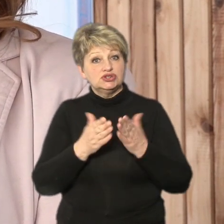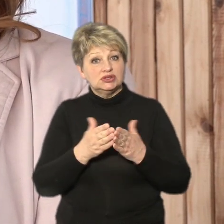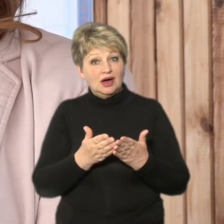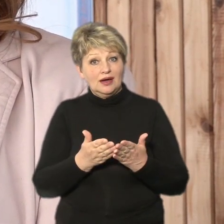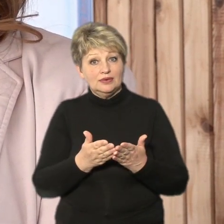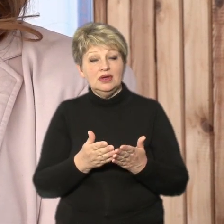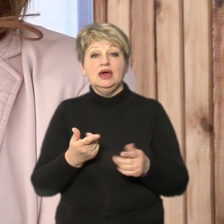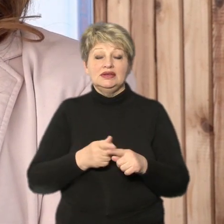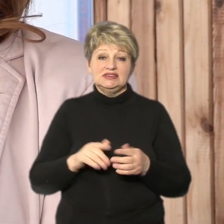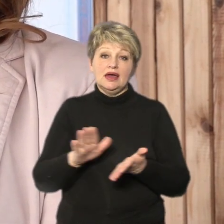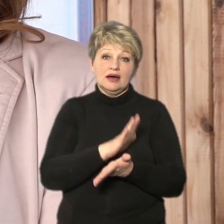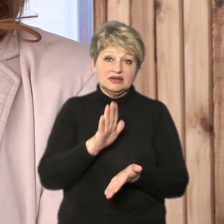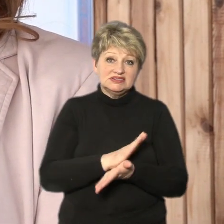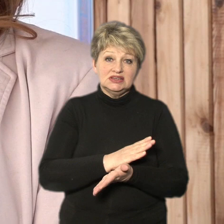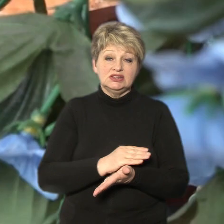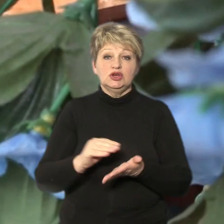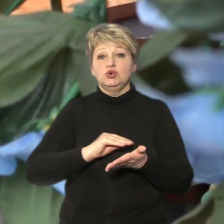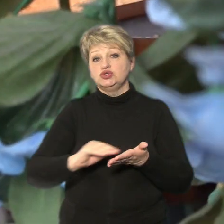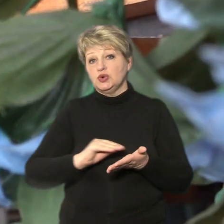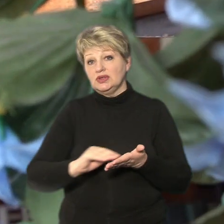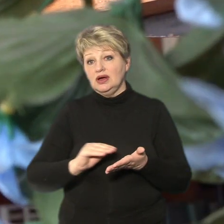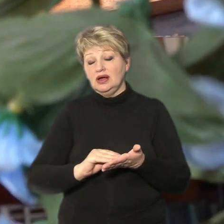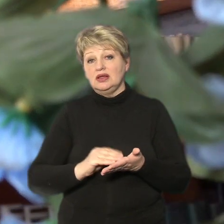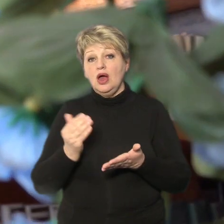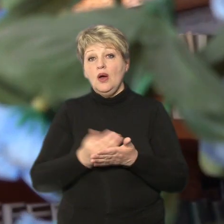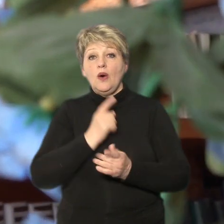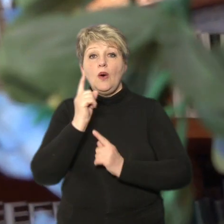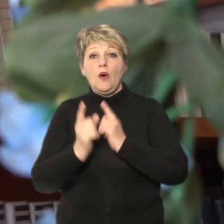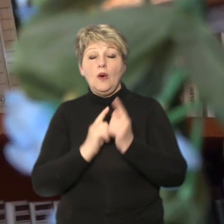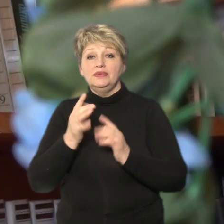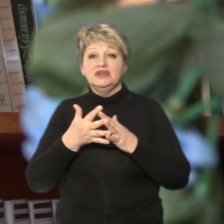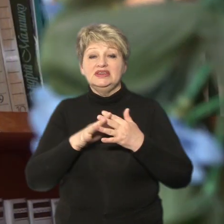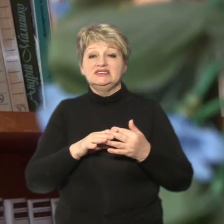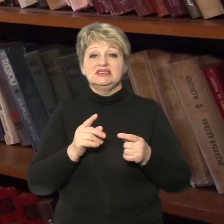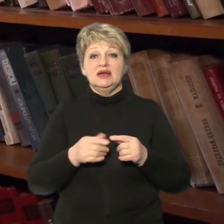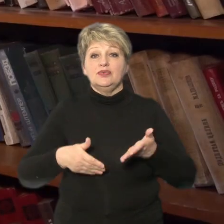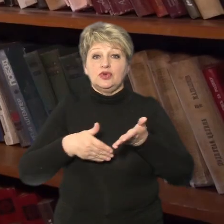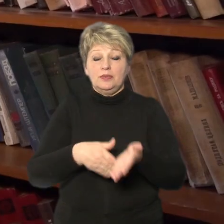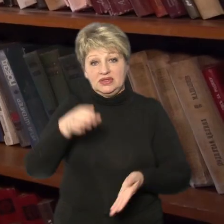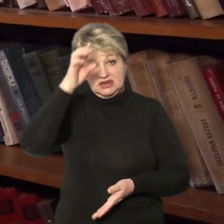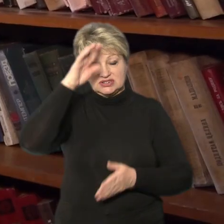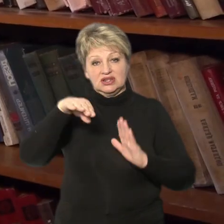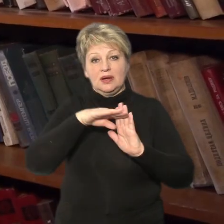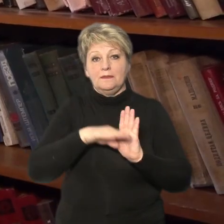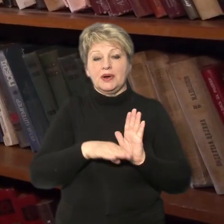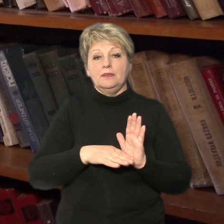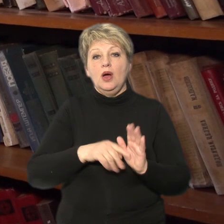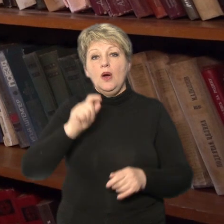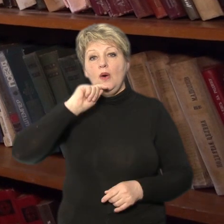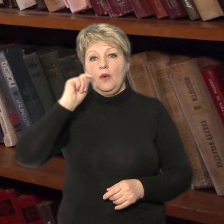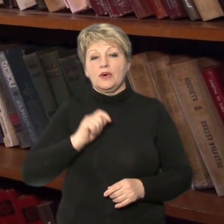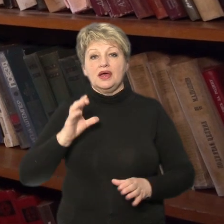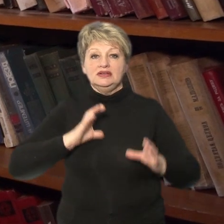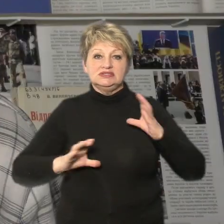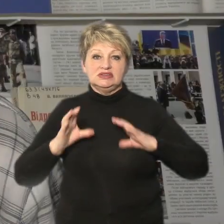Це і газети, це і журнали. Оновити сільським бібліотекам фонди допомагає і державна програма від Українського інституту книги,